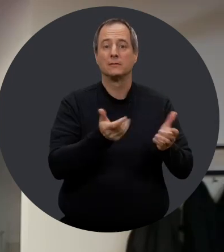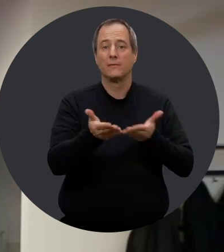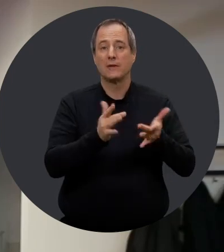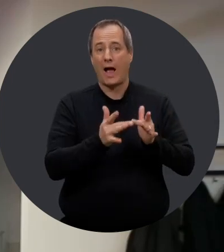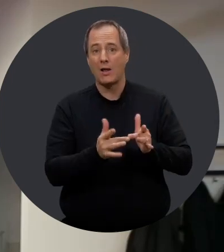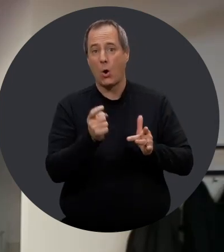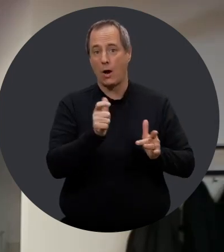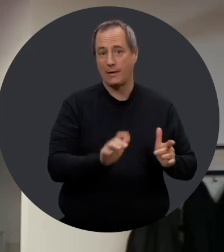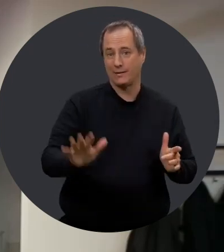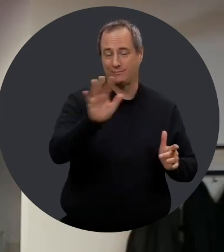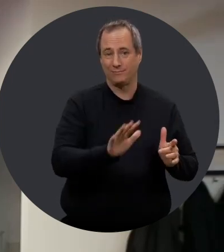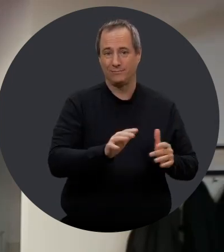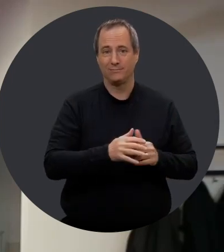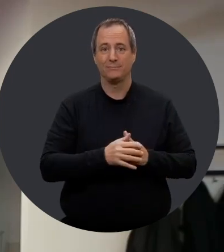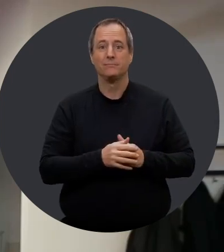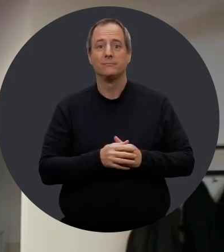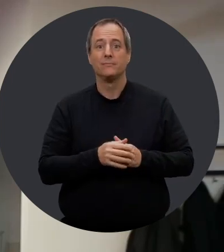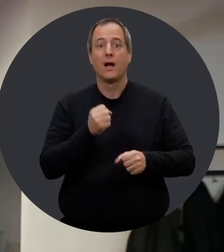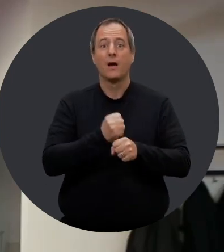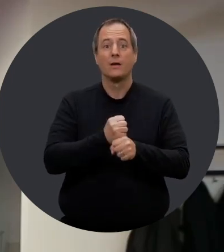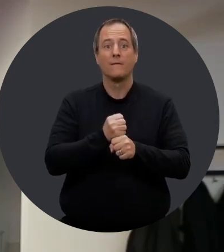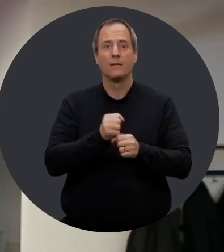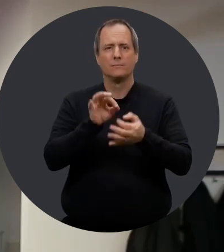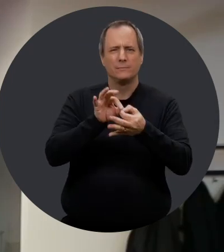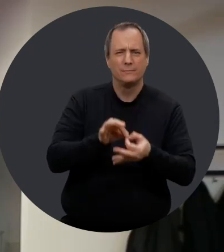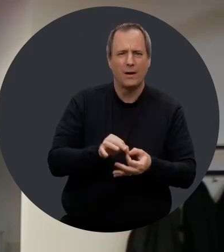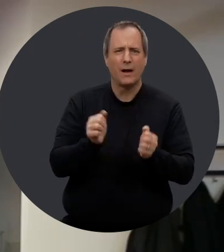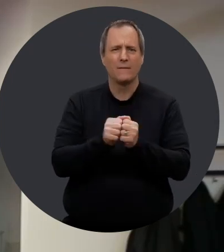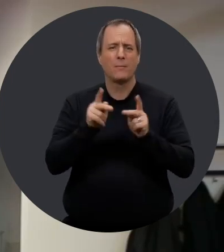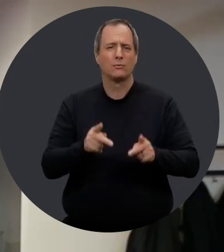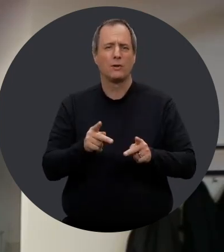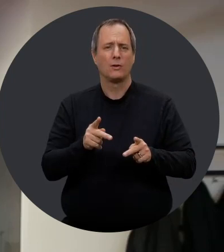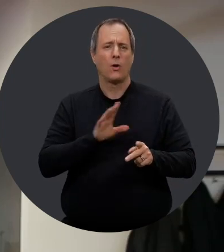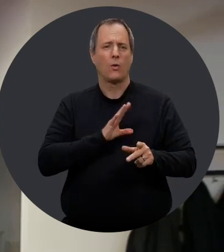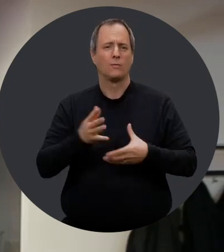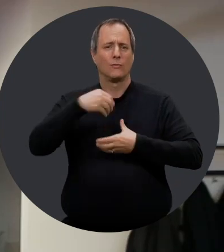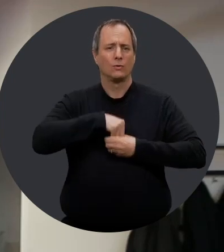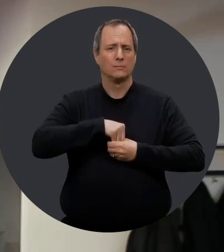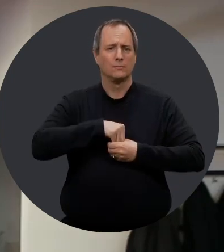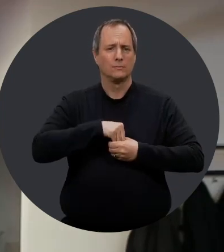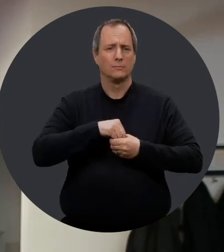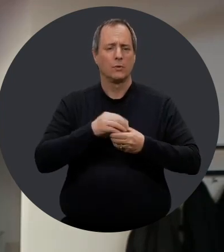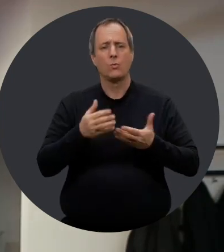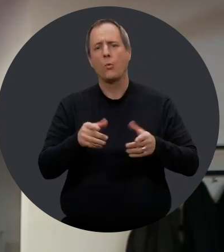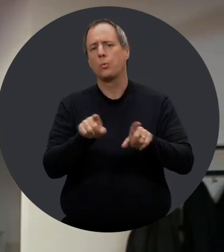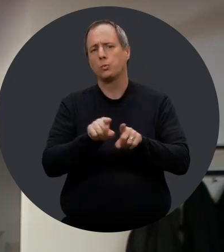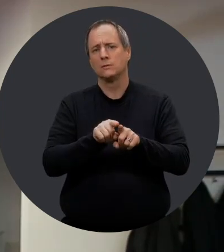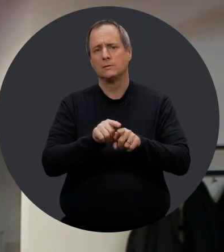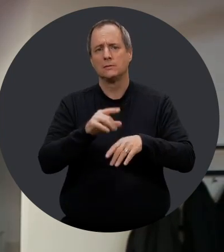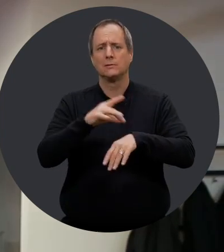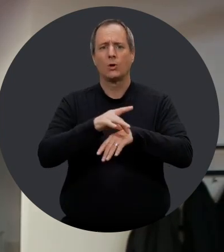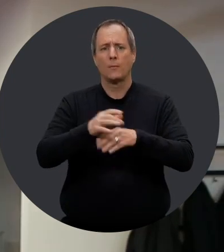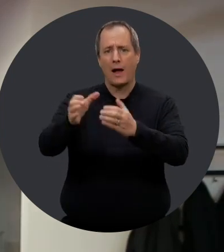première entreprise de services numériques au Québec à employer spécifiquement des personnes ayant un trouble du spectre de l'autisme ou un syndrome d